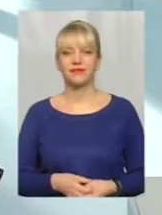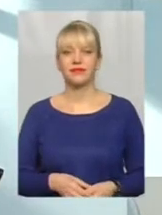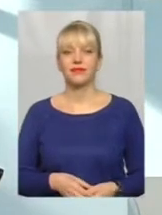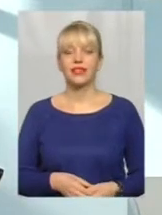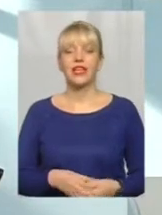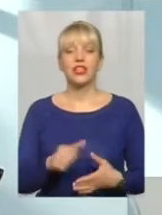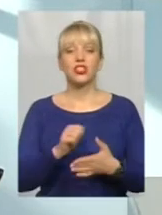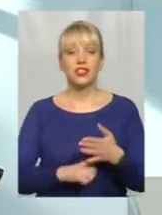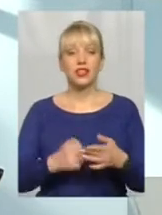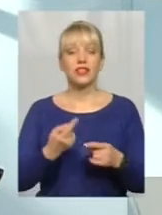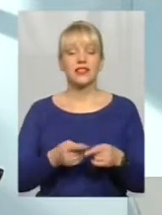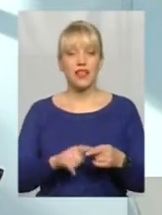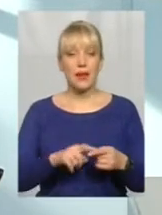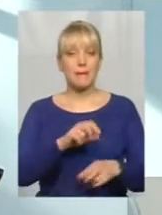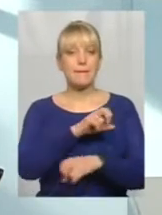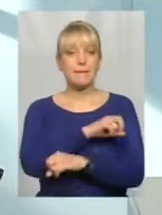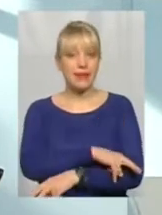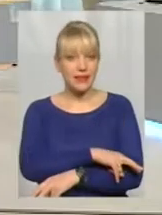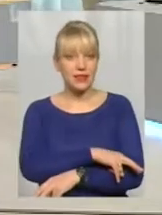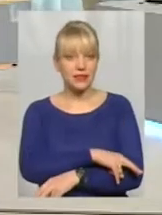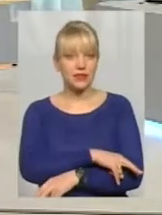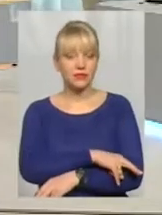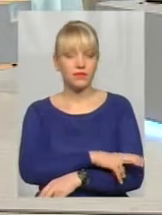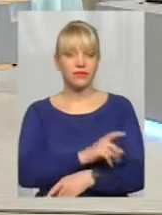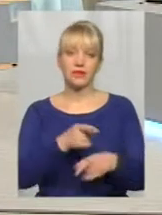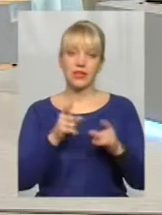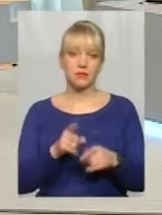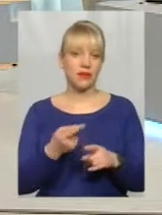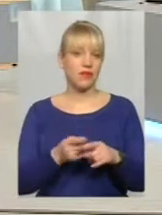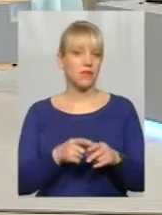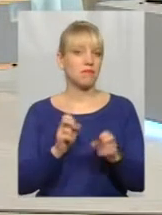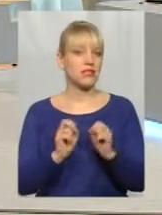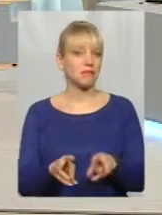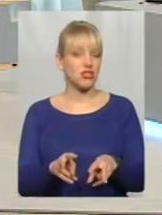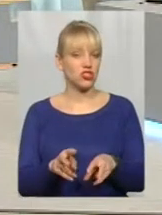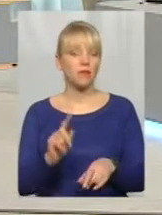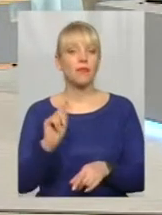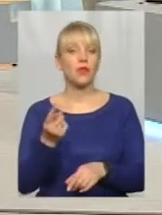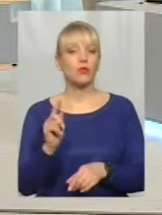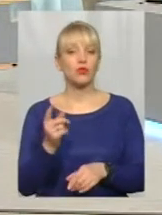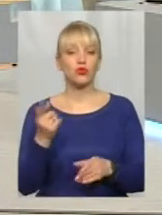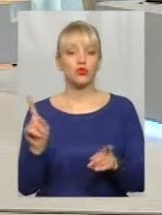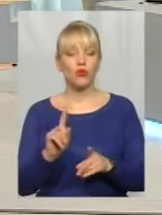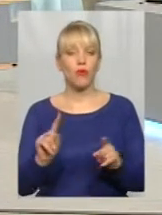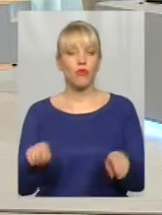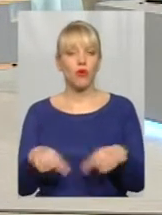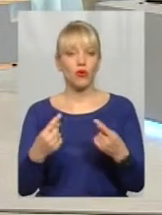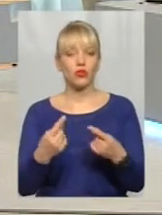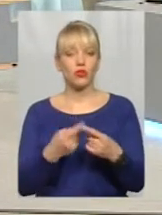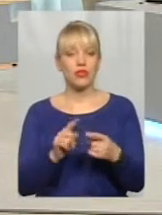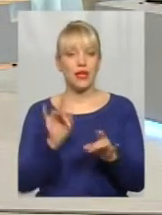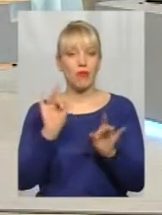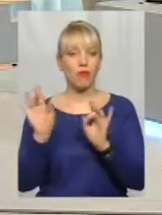Через те бідність, вона справді дуже небезпечна. Тому що породжує оцей